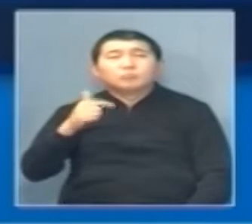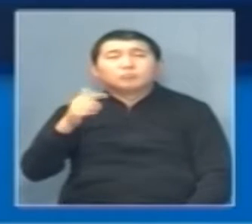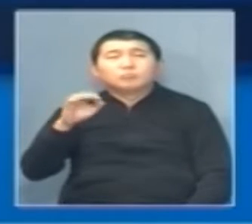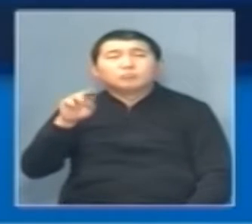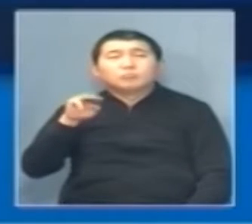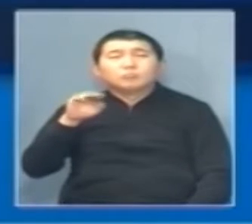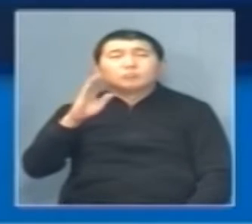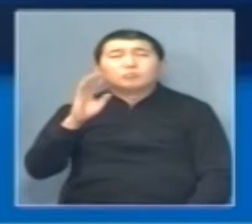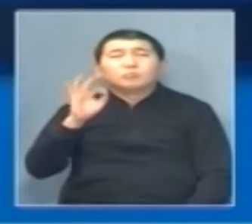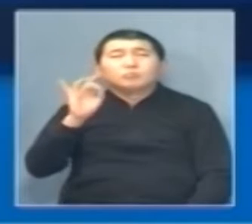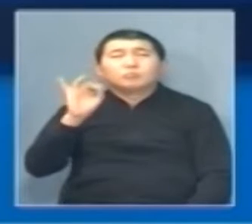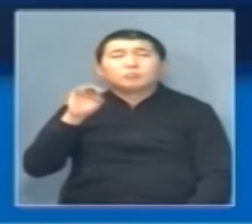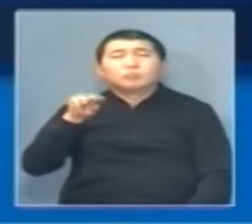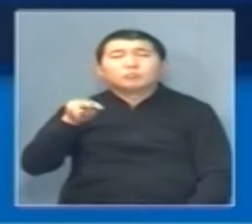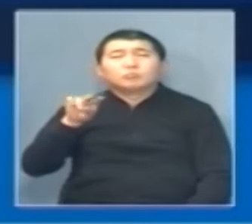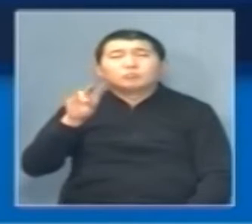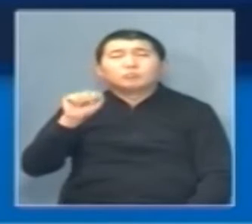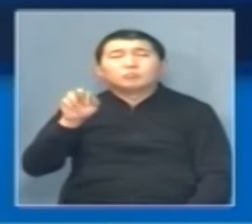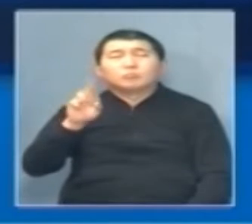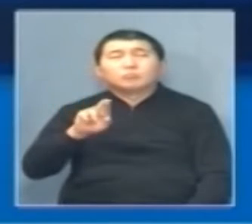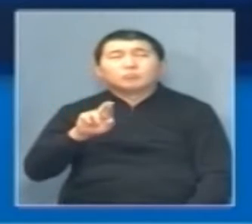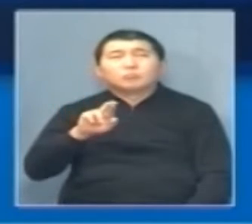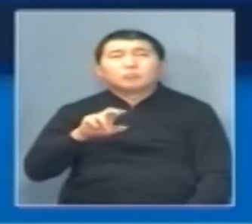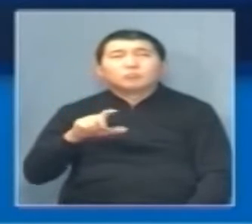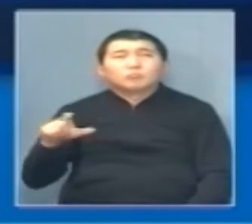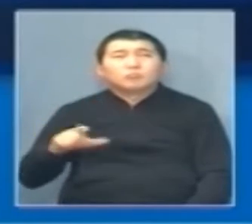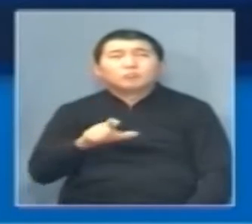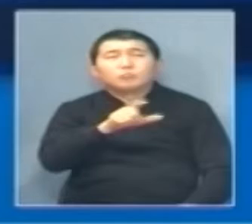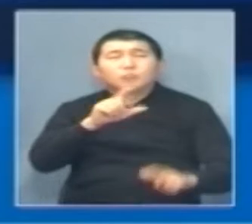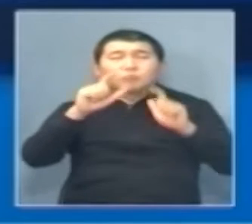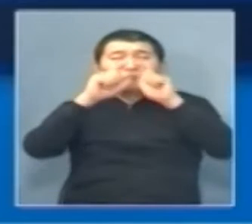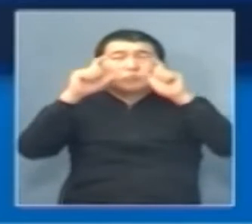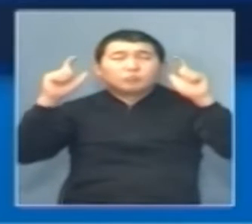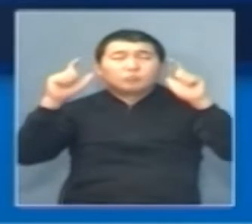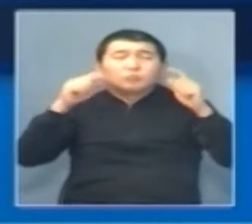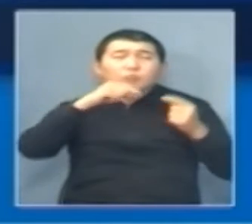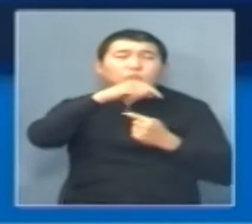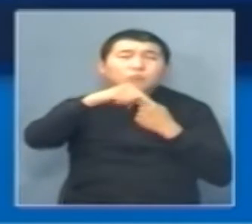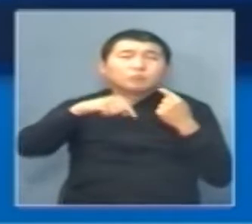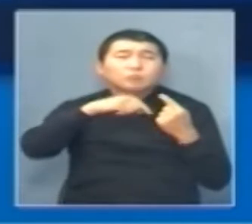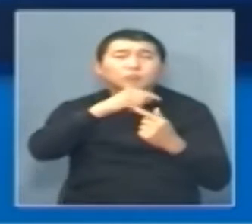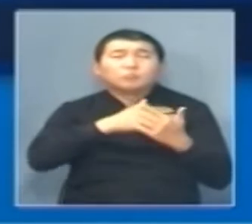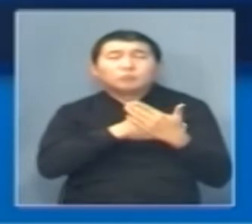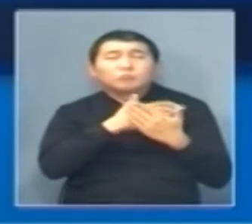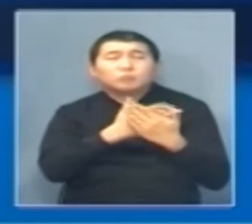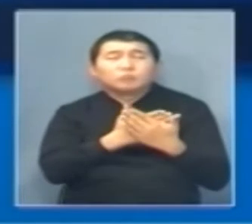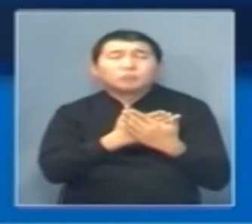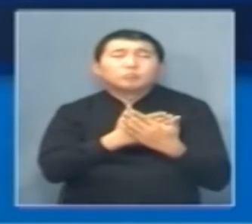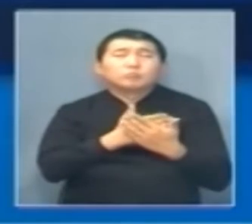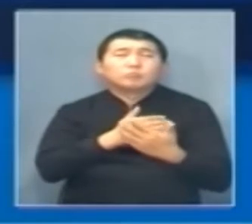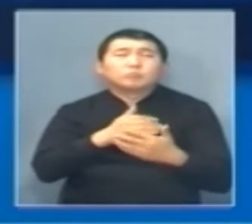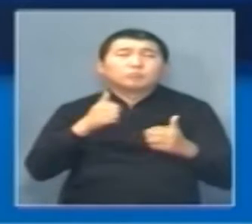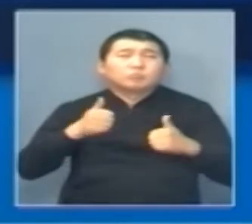школу». Представители разных профессий и призваний, меценаты, предприниматели, волонтеры, неравнодушные граждане